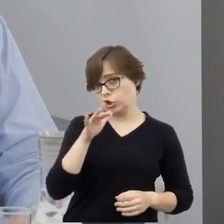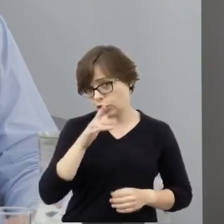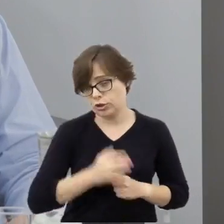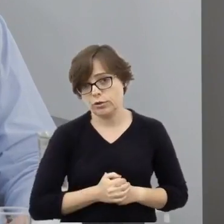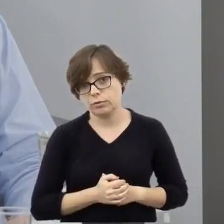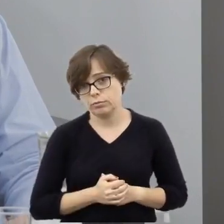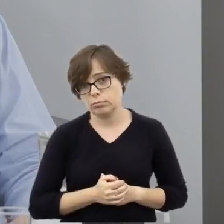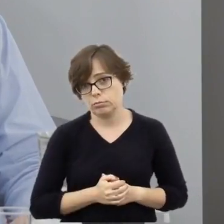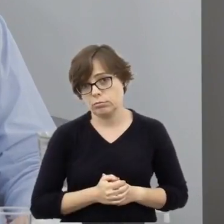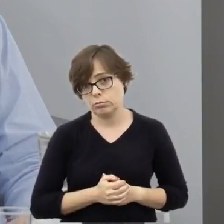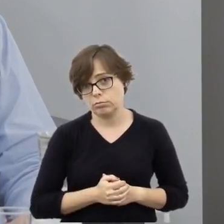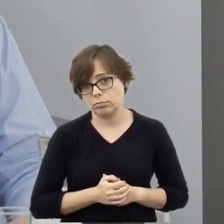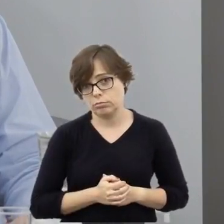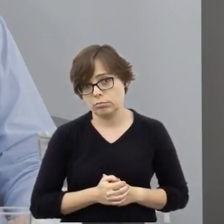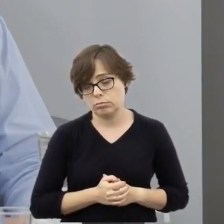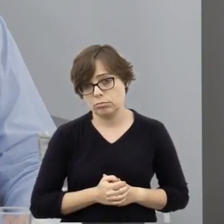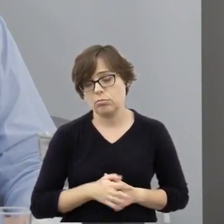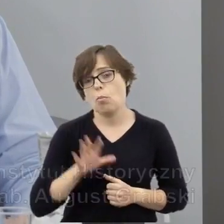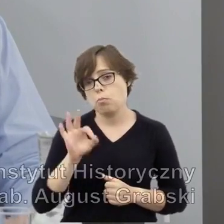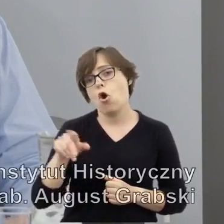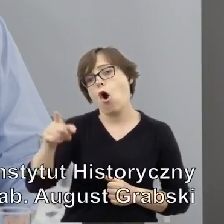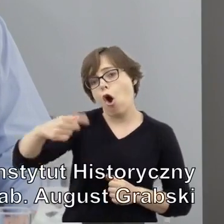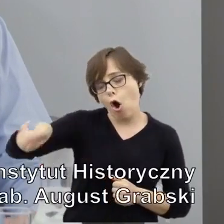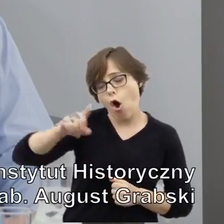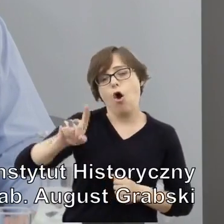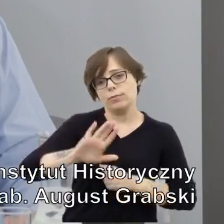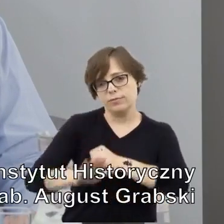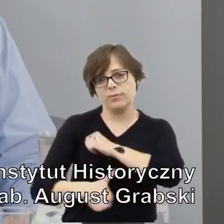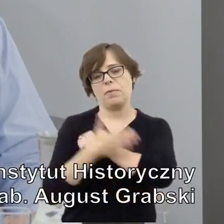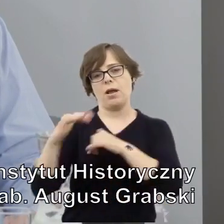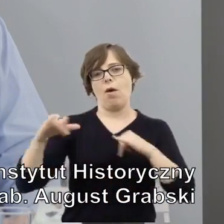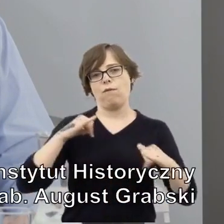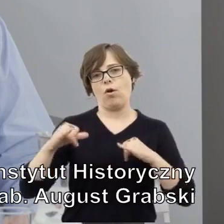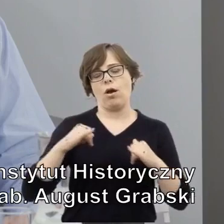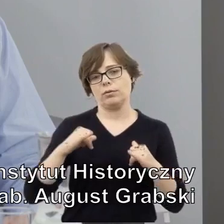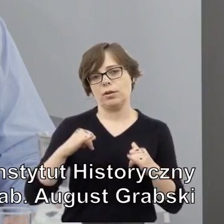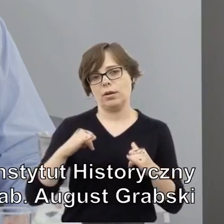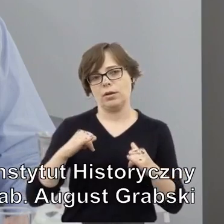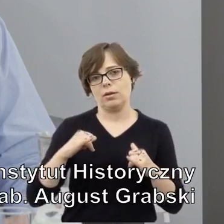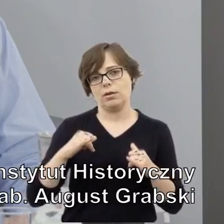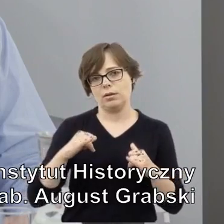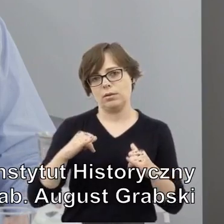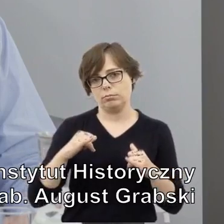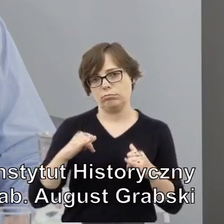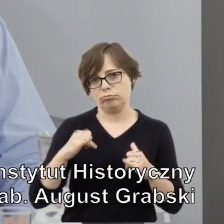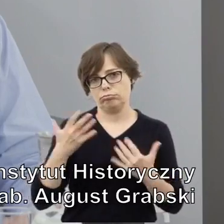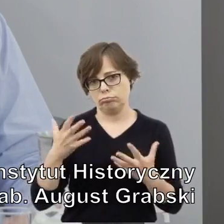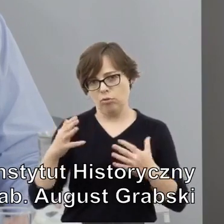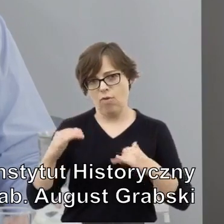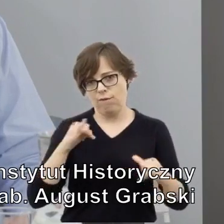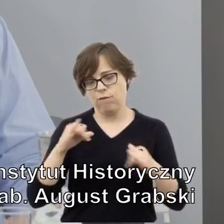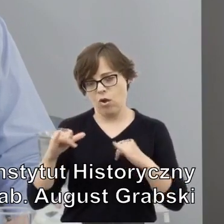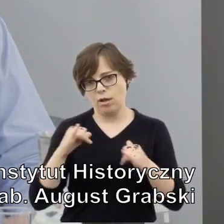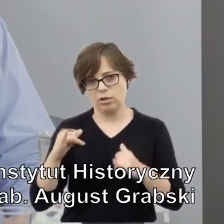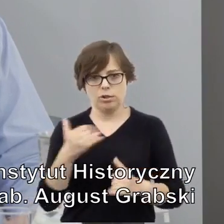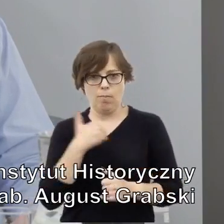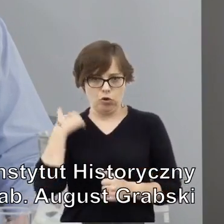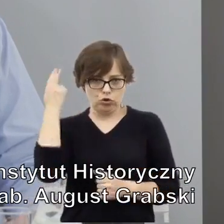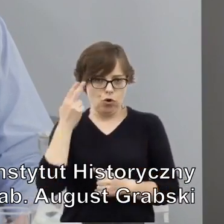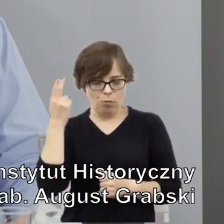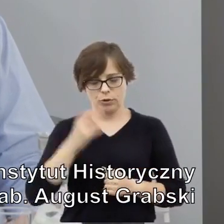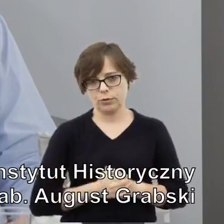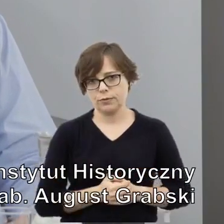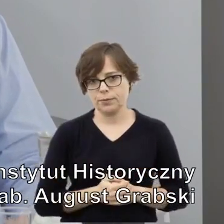popierająca władzę polskich komunistów.